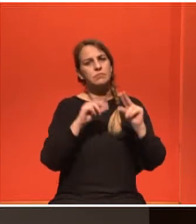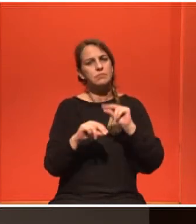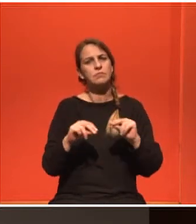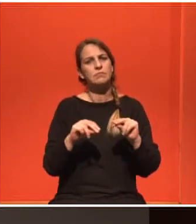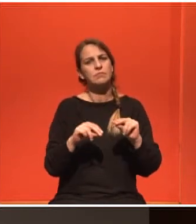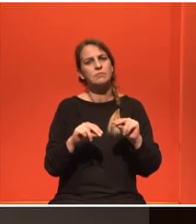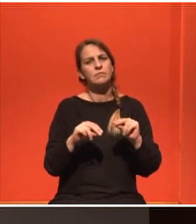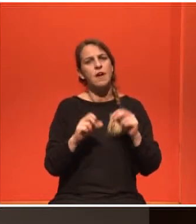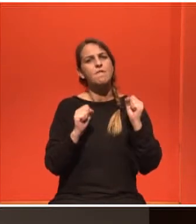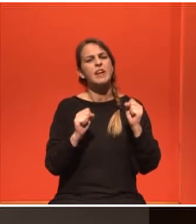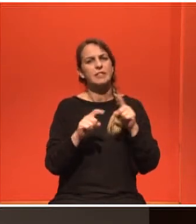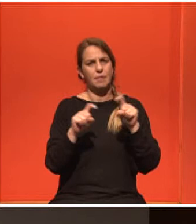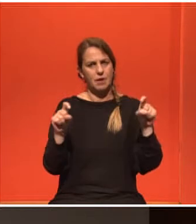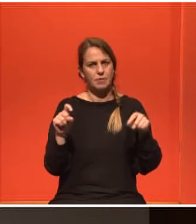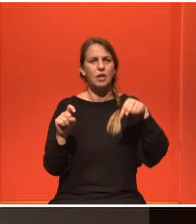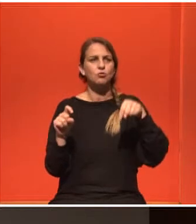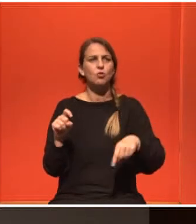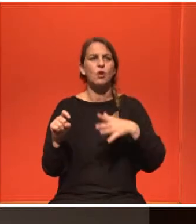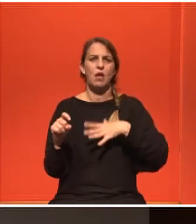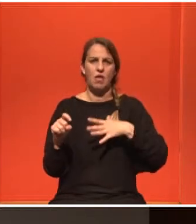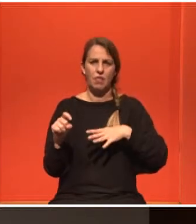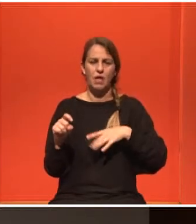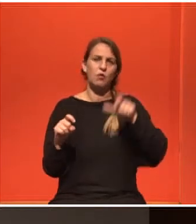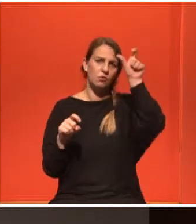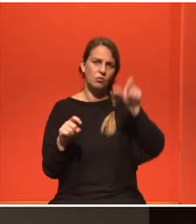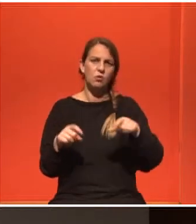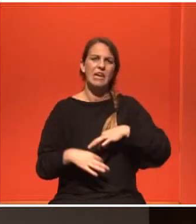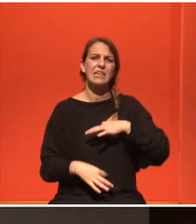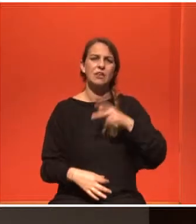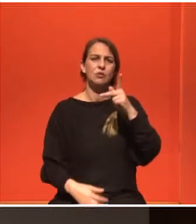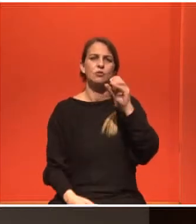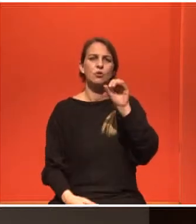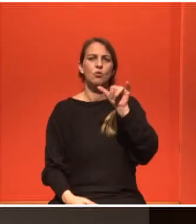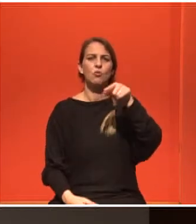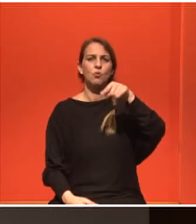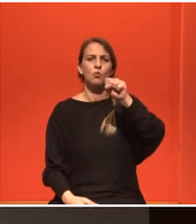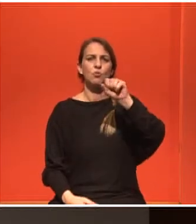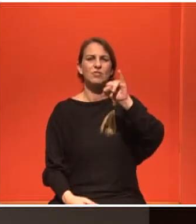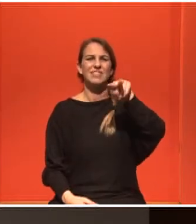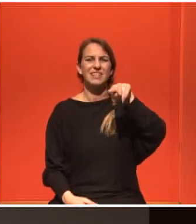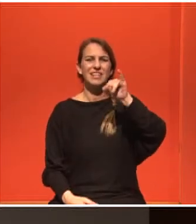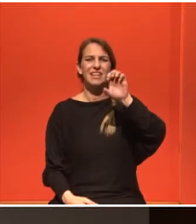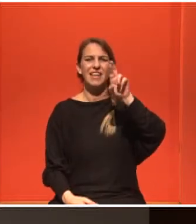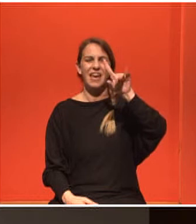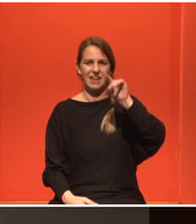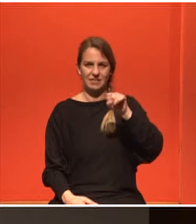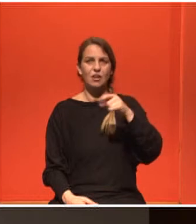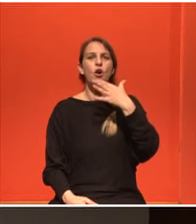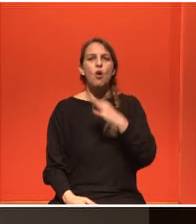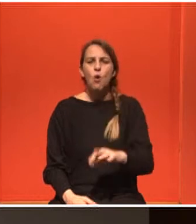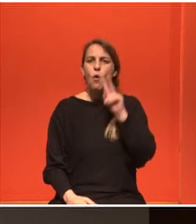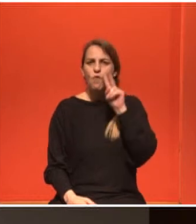να δώσω το λόγο στον κύριο Κουτσιλιέρη διότι εδώ πέρα πια έχουν εμφανιστεί διαφορετικές μορφές άσκησης κύριε Καθηγητά, καλησπέρα.